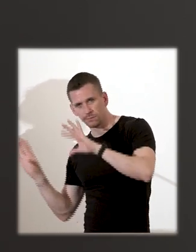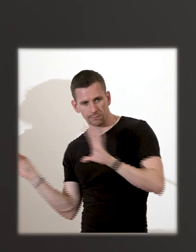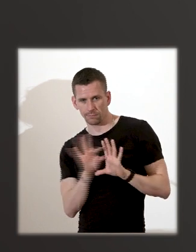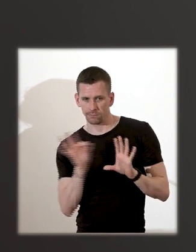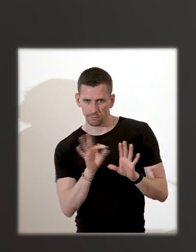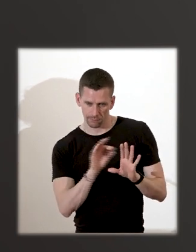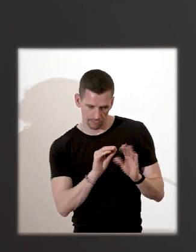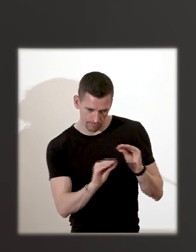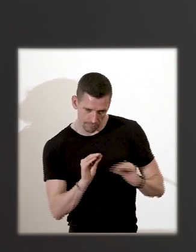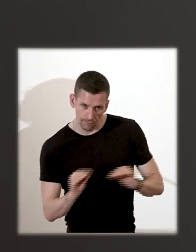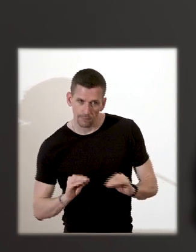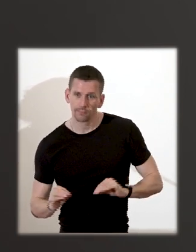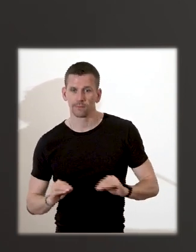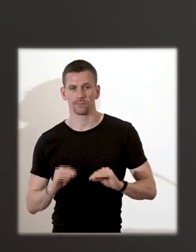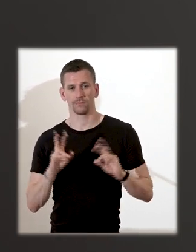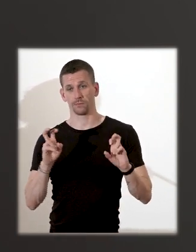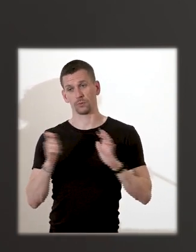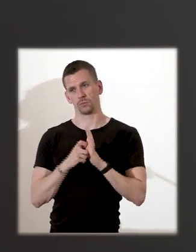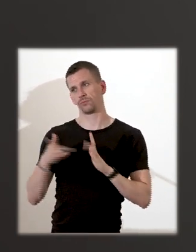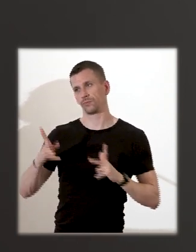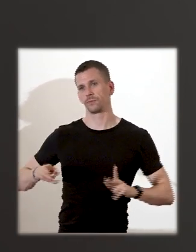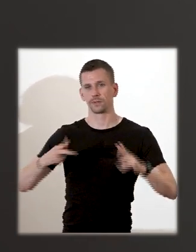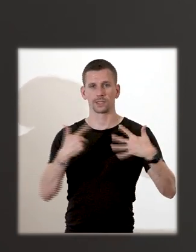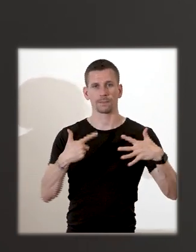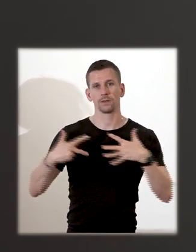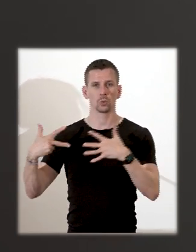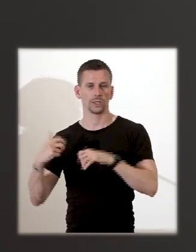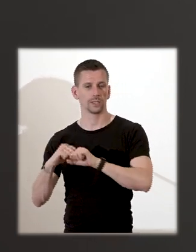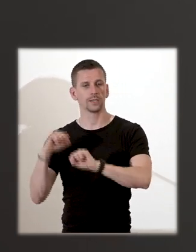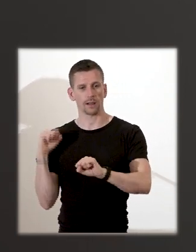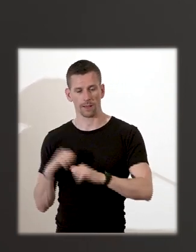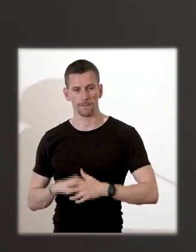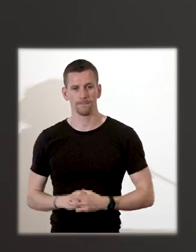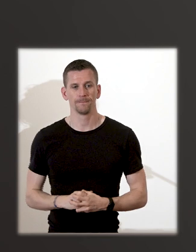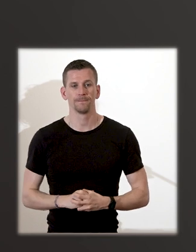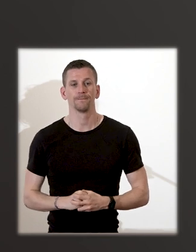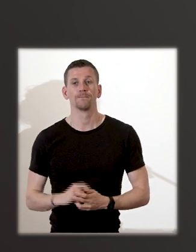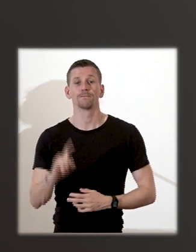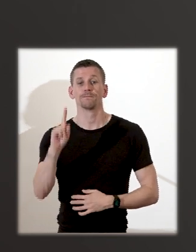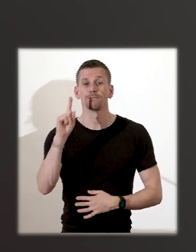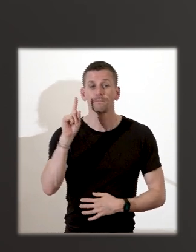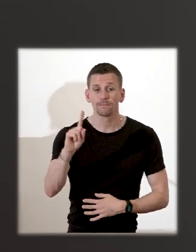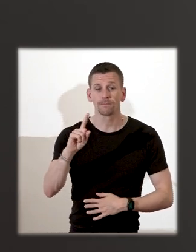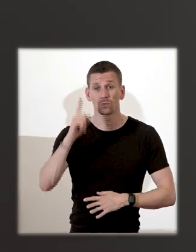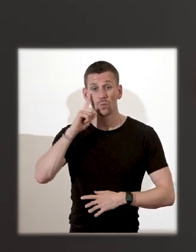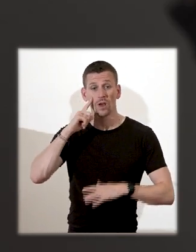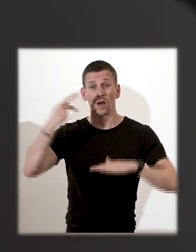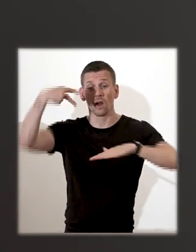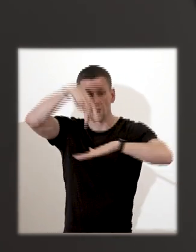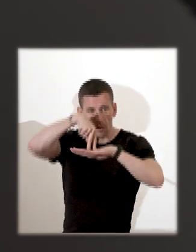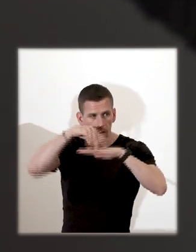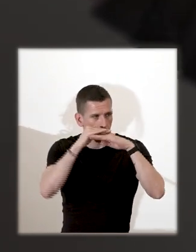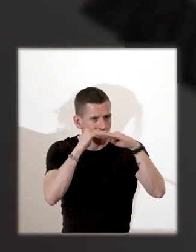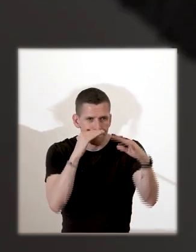siècles. De l'extérieur, comme je le disais, on ne voit pas grand-chose, comme pour représenter une forme d'invisibilisation. Pour y accéder, à vrai dire,